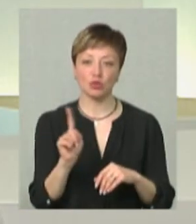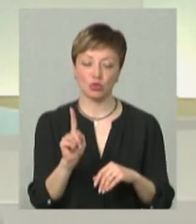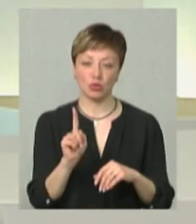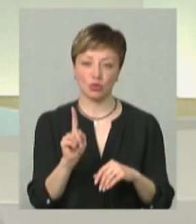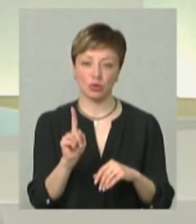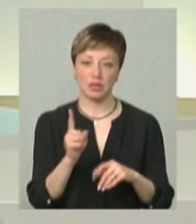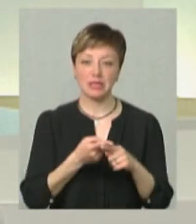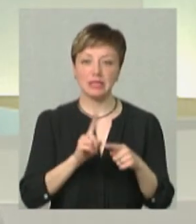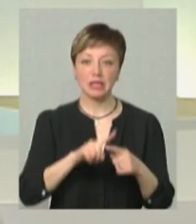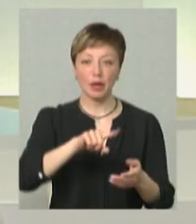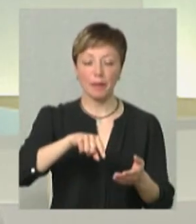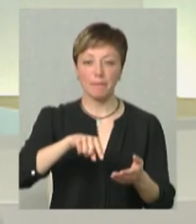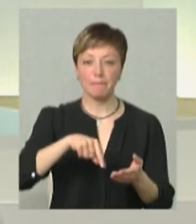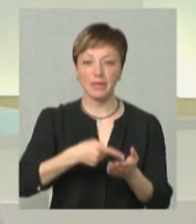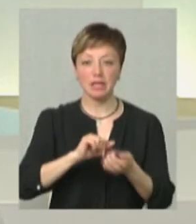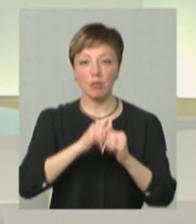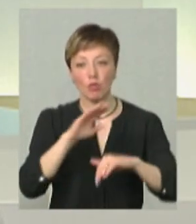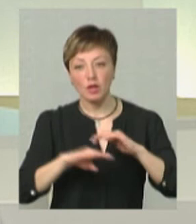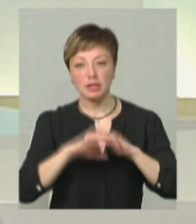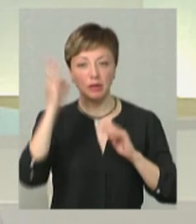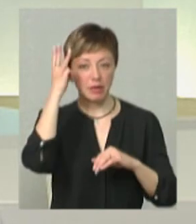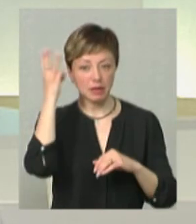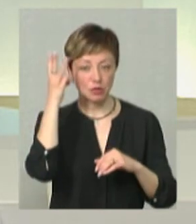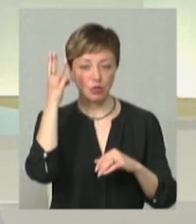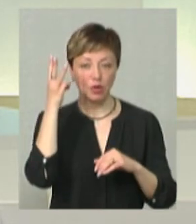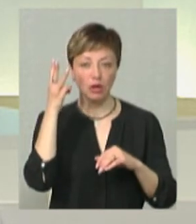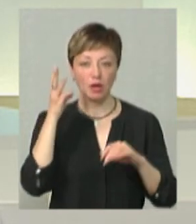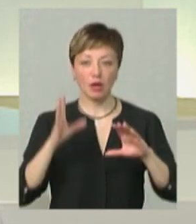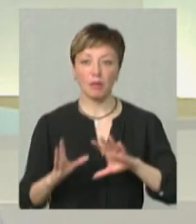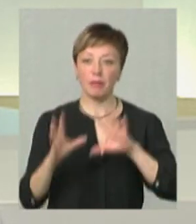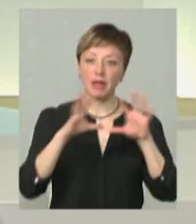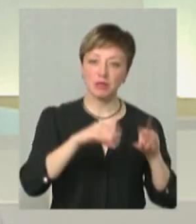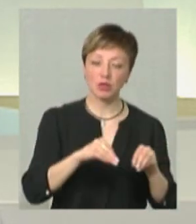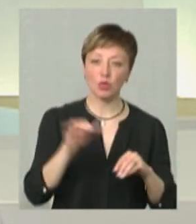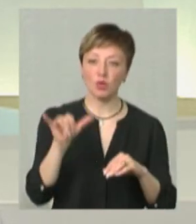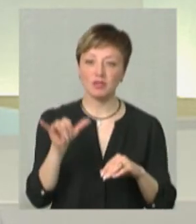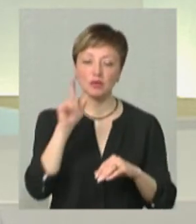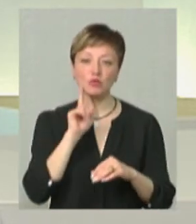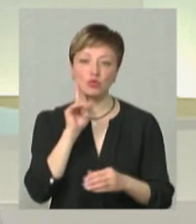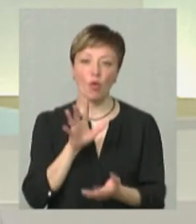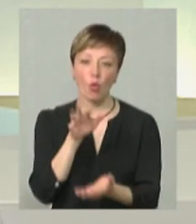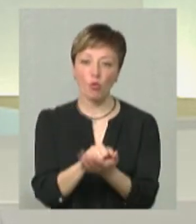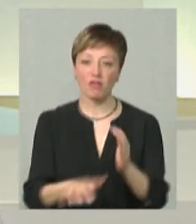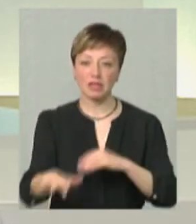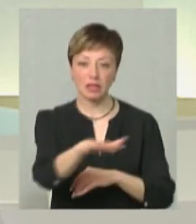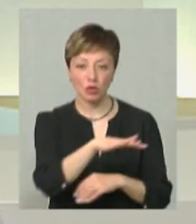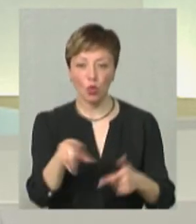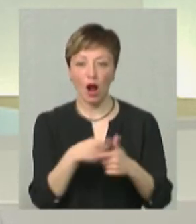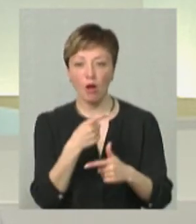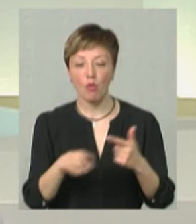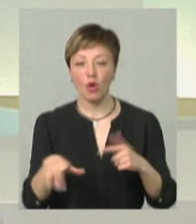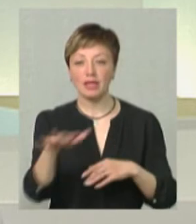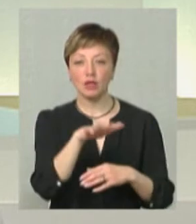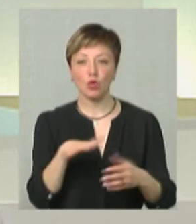цих міст Кам'янеця-Подільського і Хмельницького перемістилися вузи з тимчасово окупованих територій або